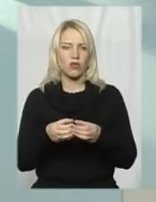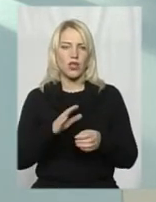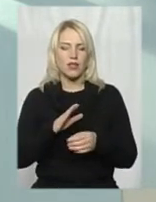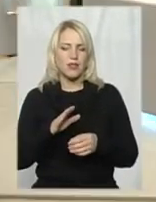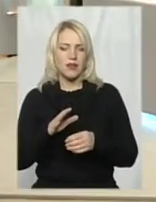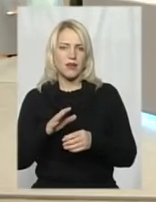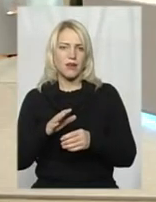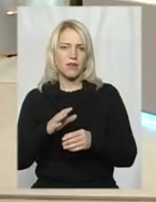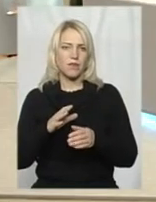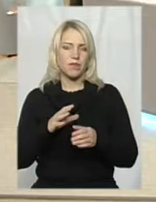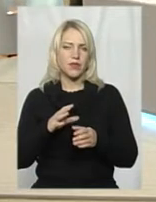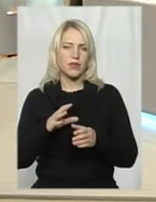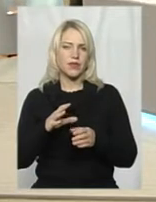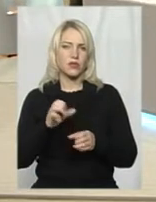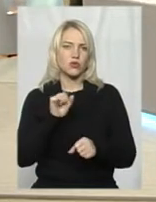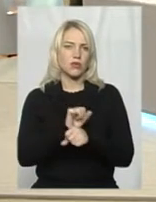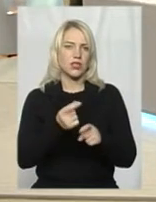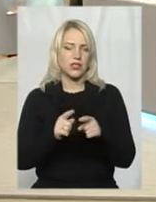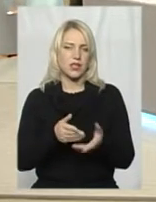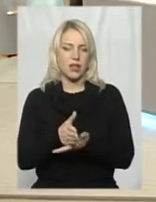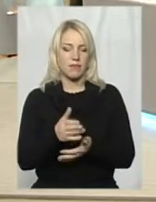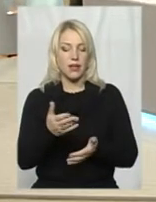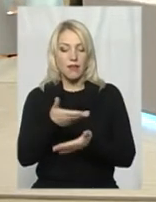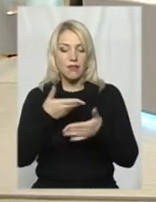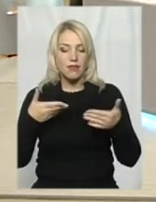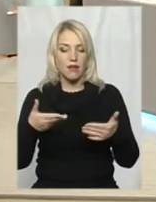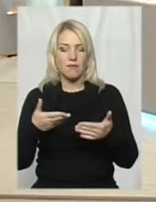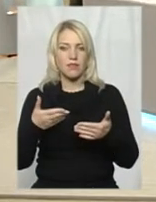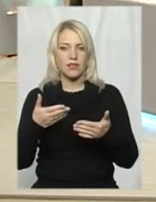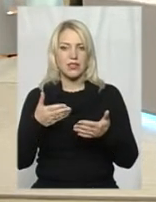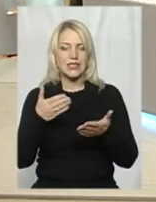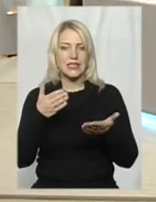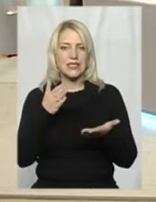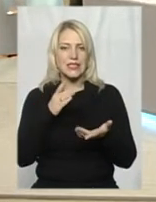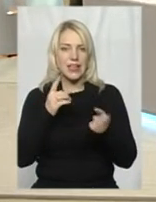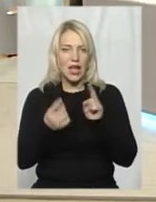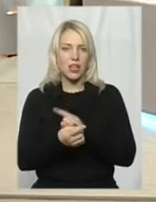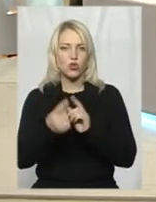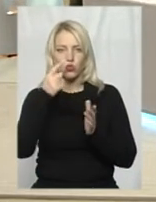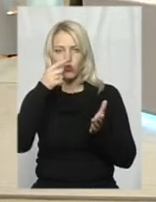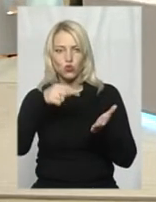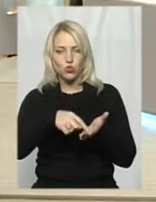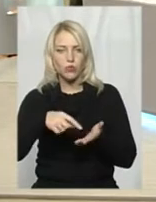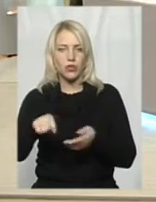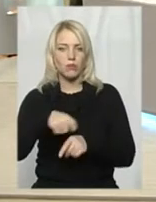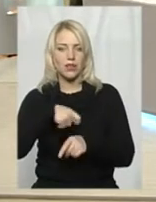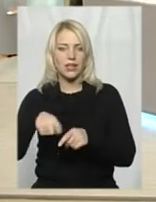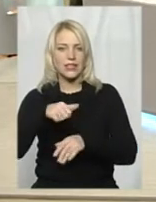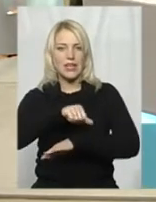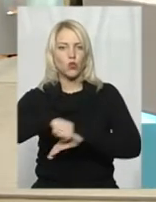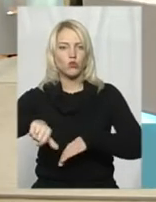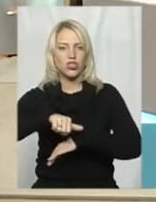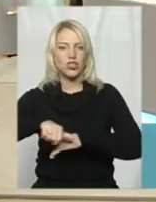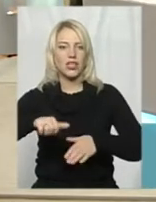Крім того, нам стали доступні матеріали із зарубіжних архівів,